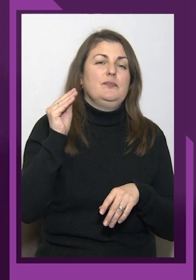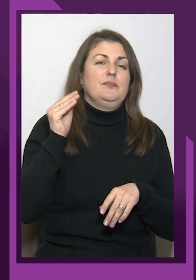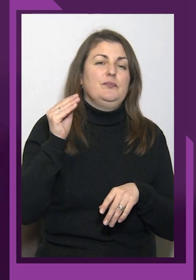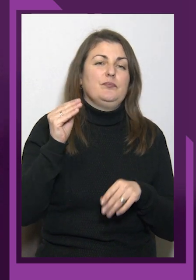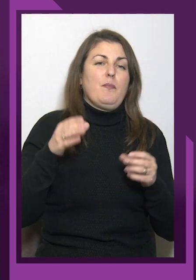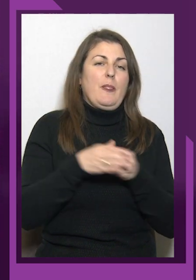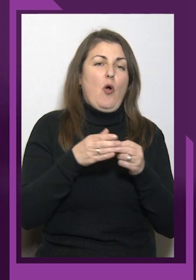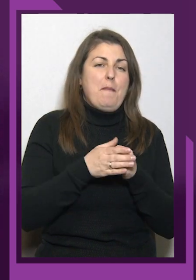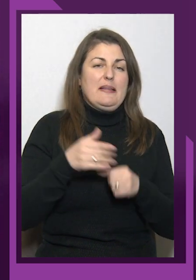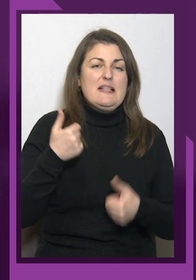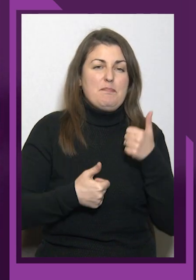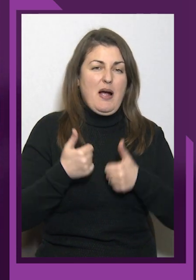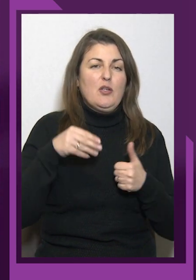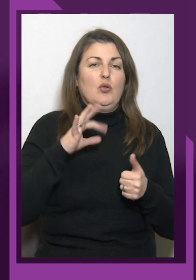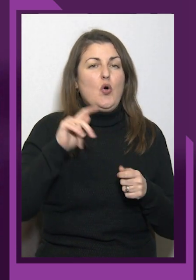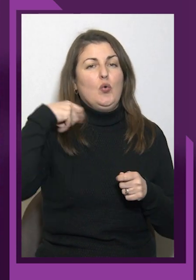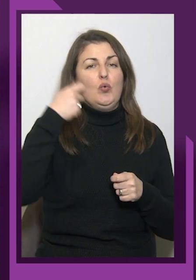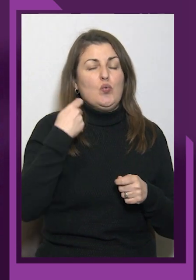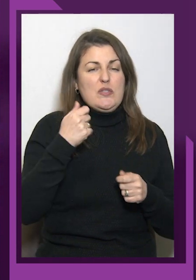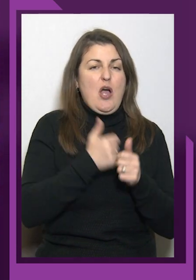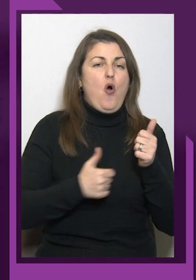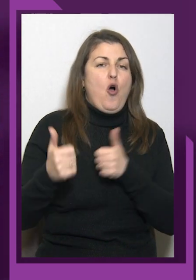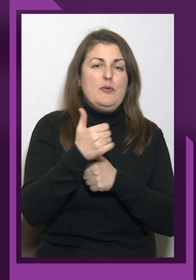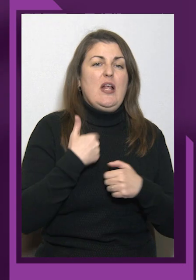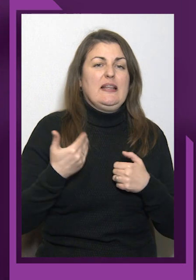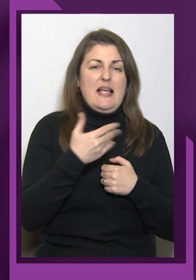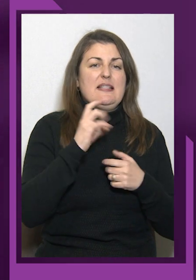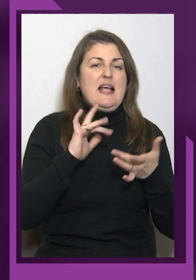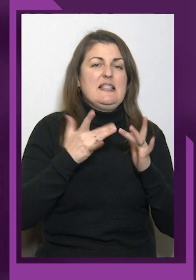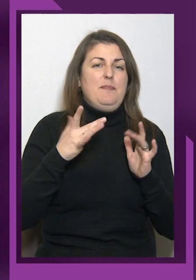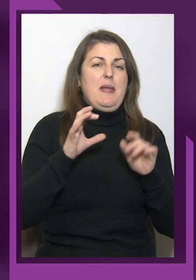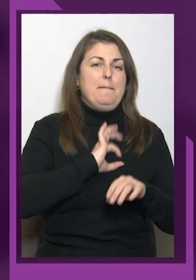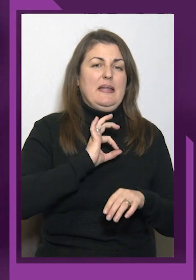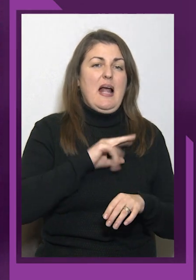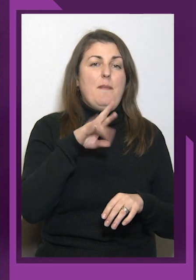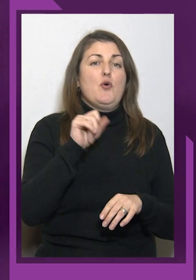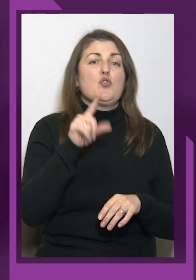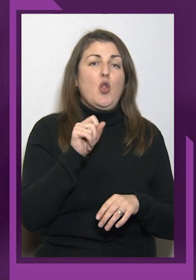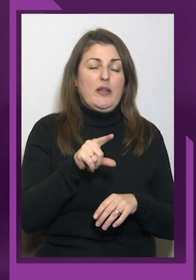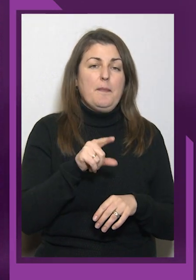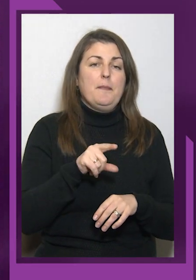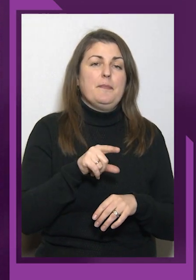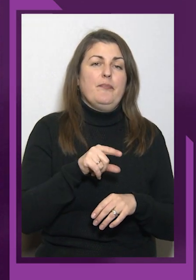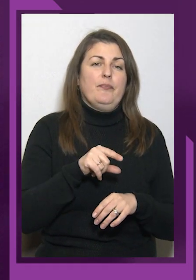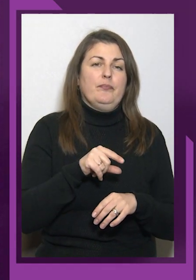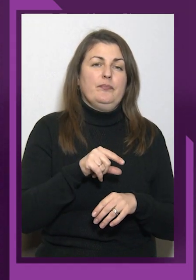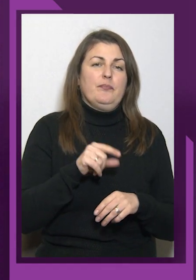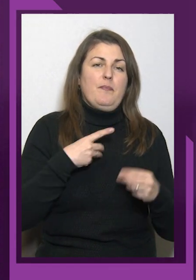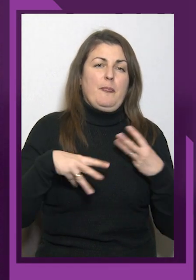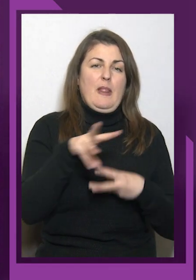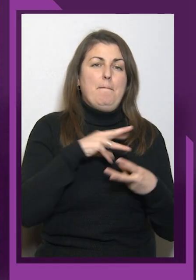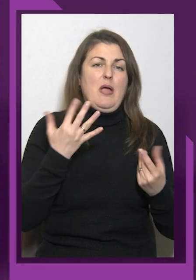на срібні медалі. По золотим ми отримали стільки же, але в нас буде